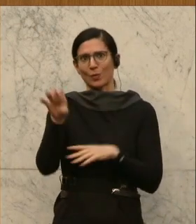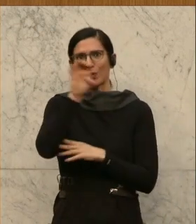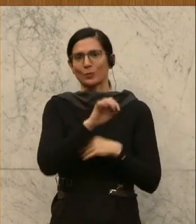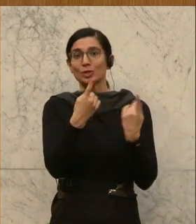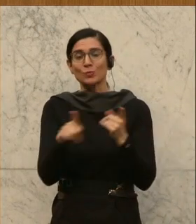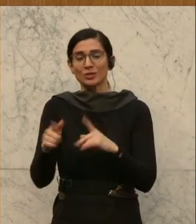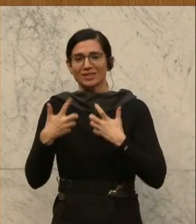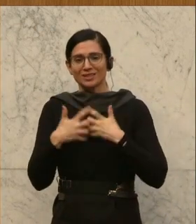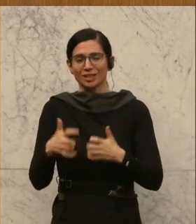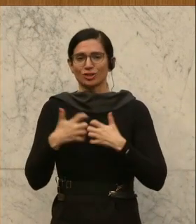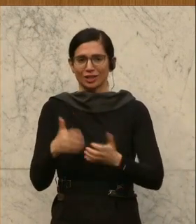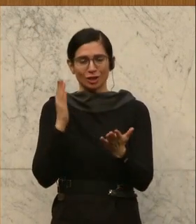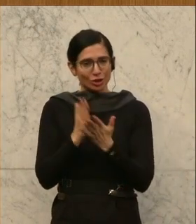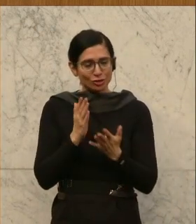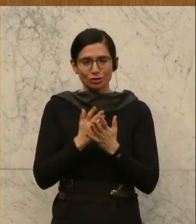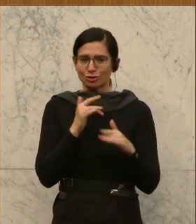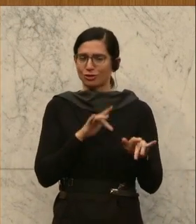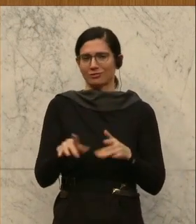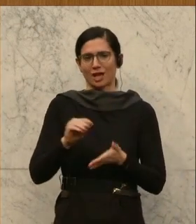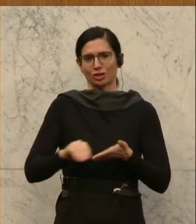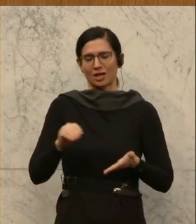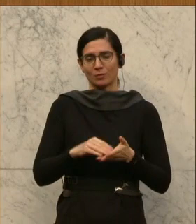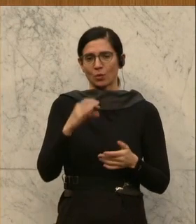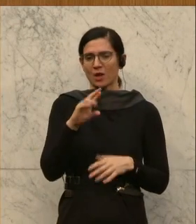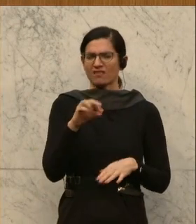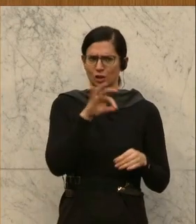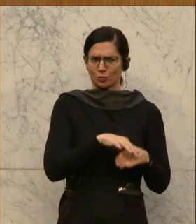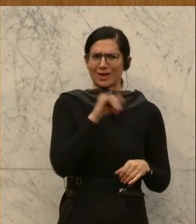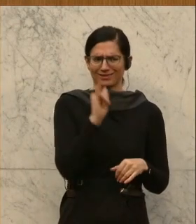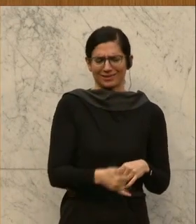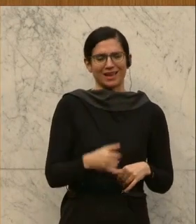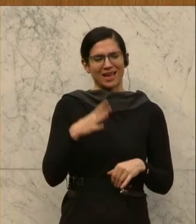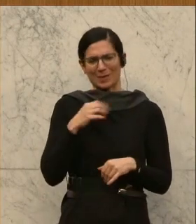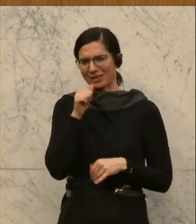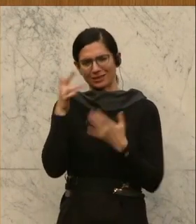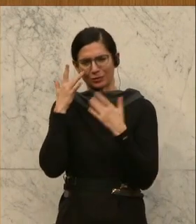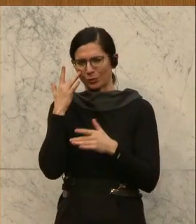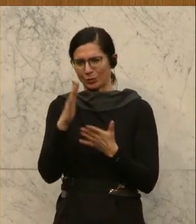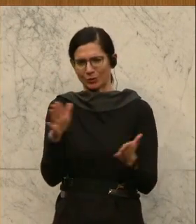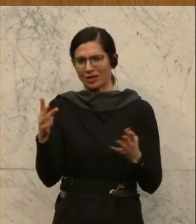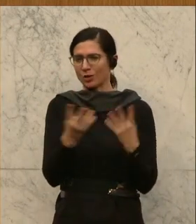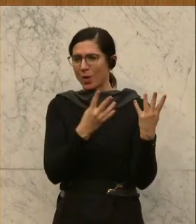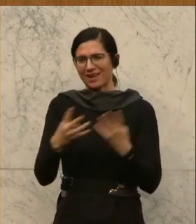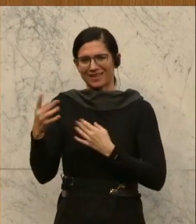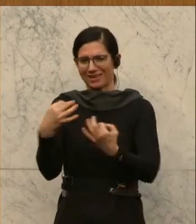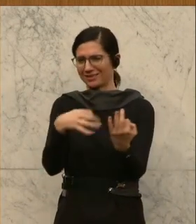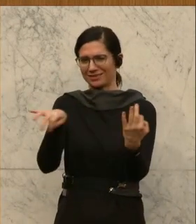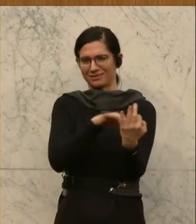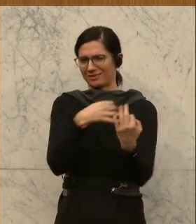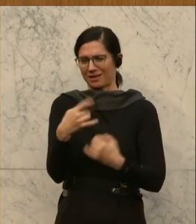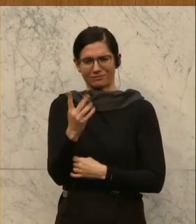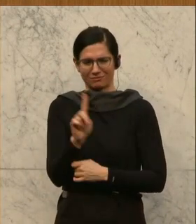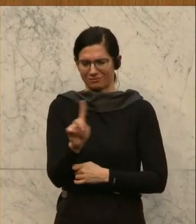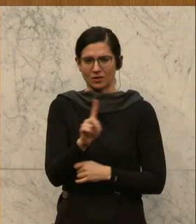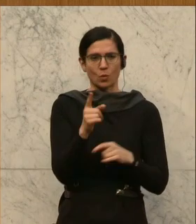Musikgeschichte fort. Der ORF muss bestimmt sparen, aber ich glaube nicht in der Kultur. Weder beim Orchester und ich finde auch nicht bei